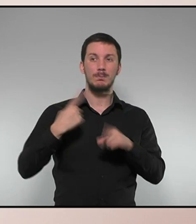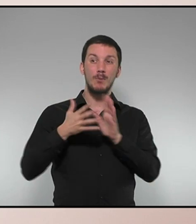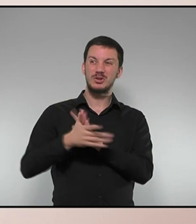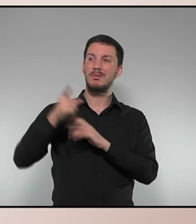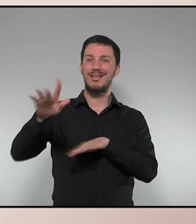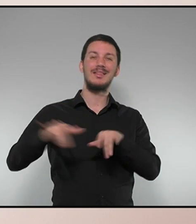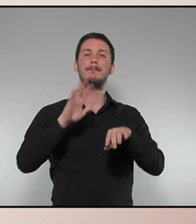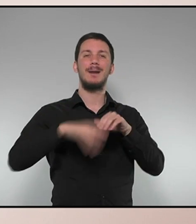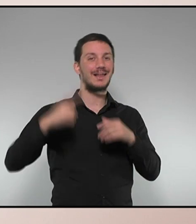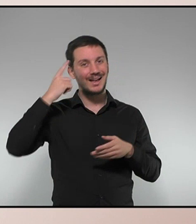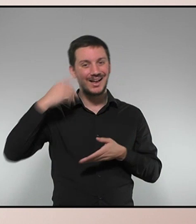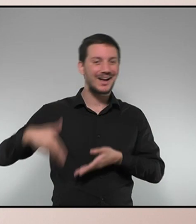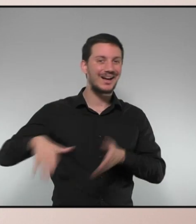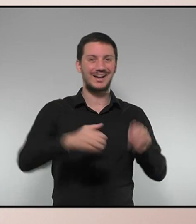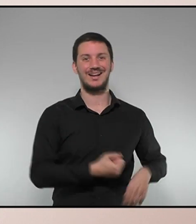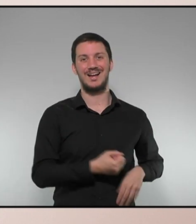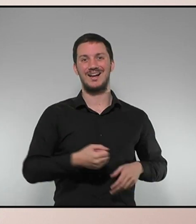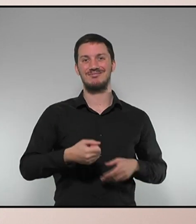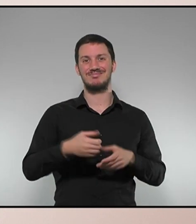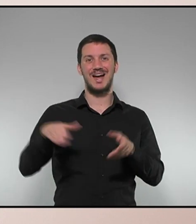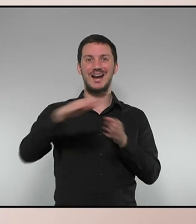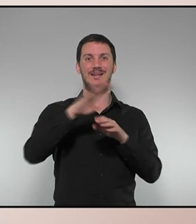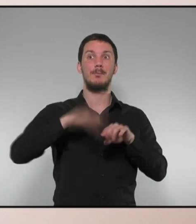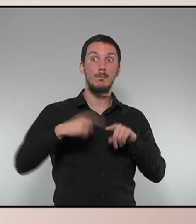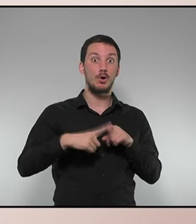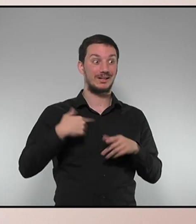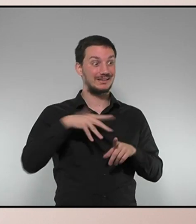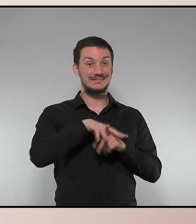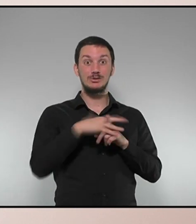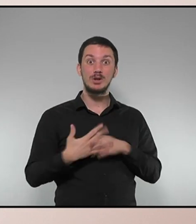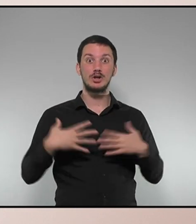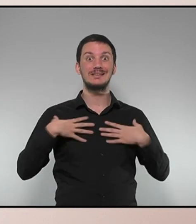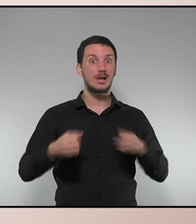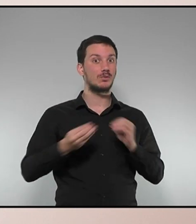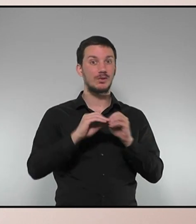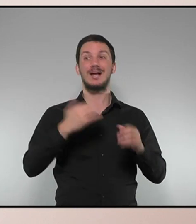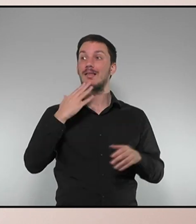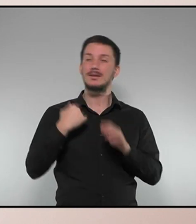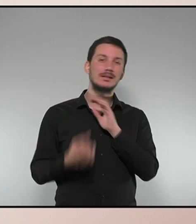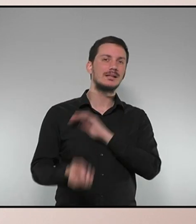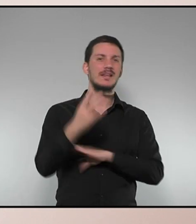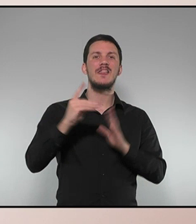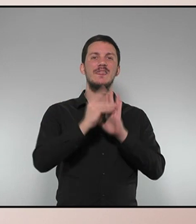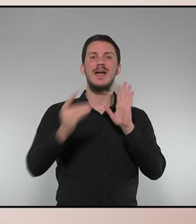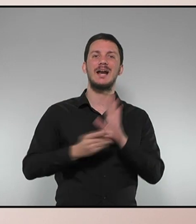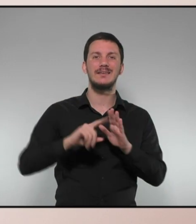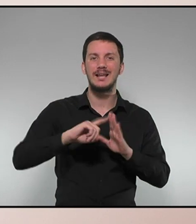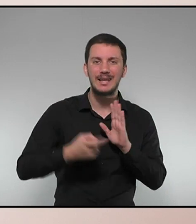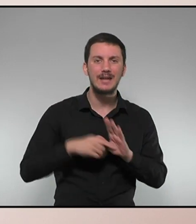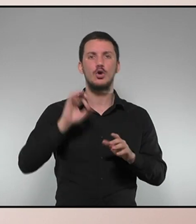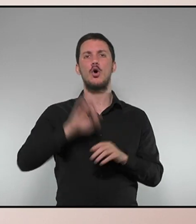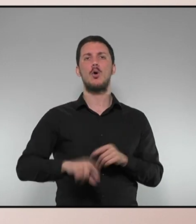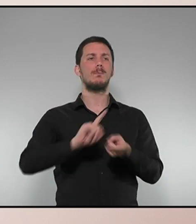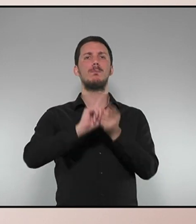l'acord nostre de salut perquè la situació és insostenible. Comencen a desplegar-lo via decret llei, via modificacions de crèdit perquè